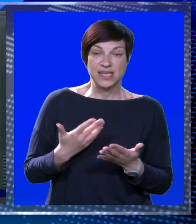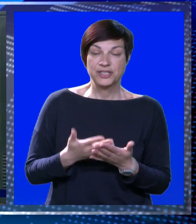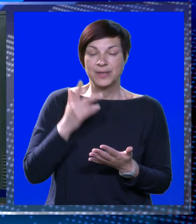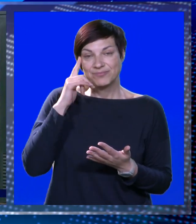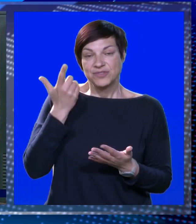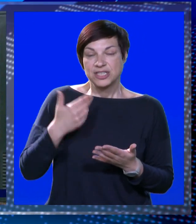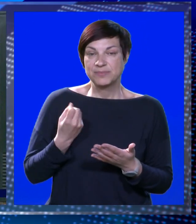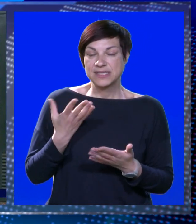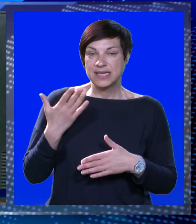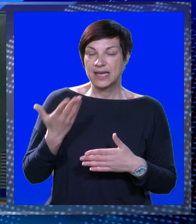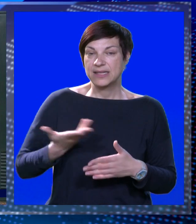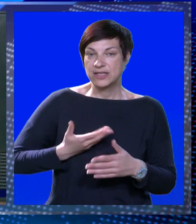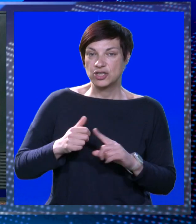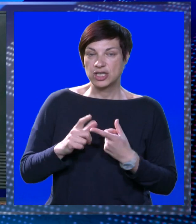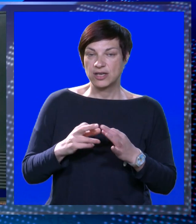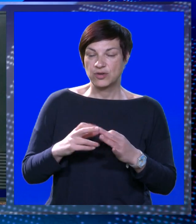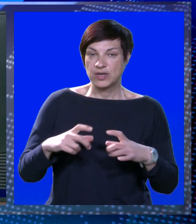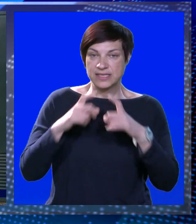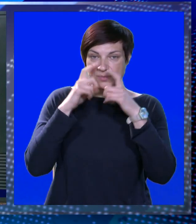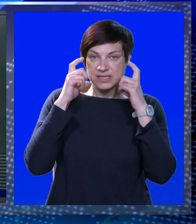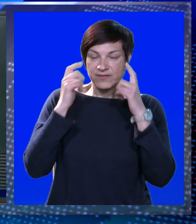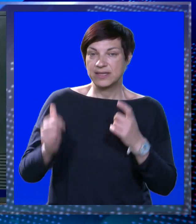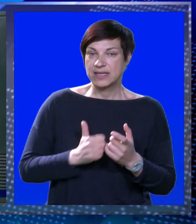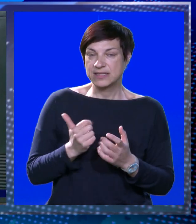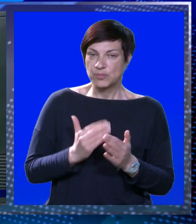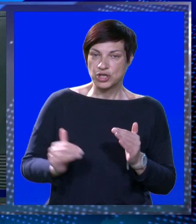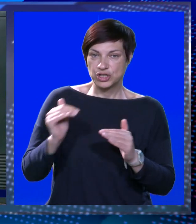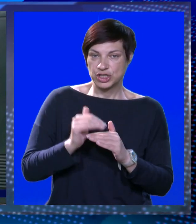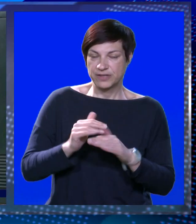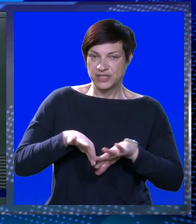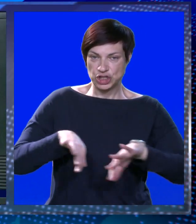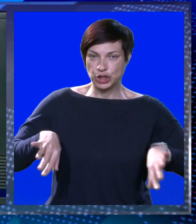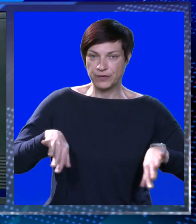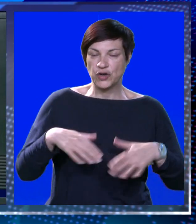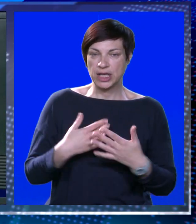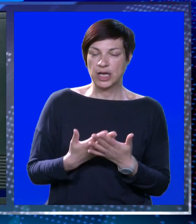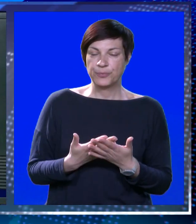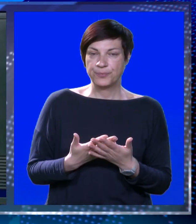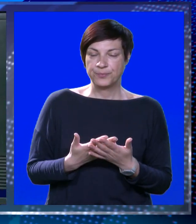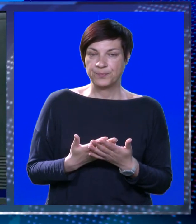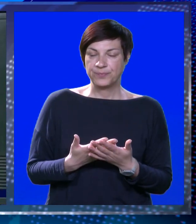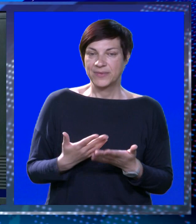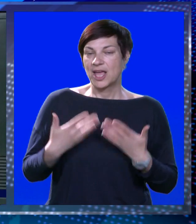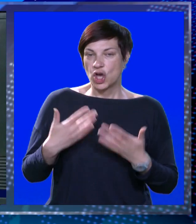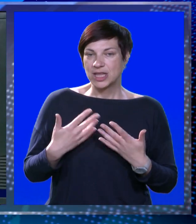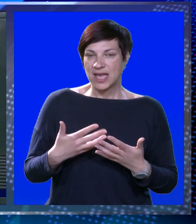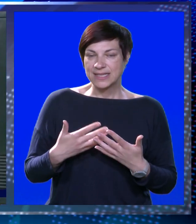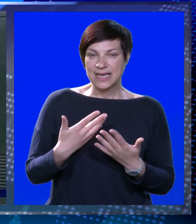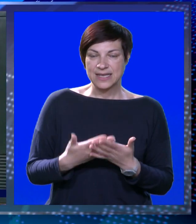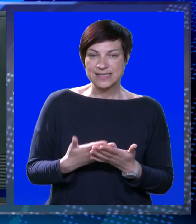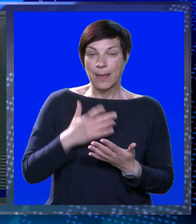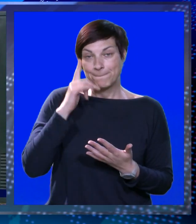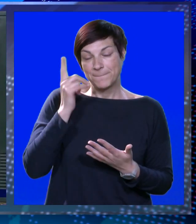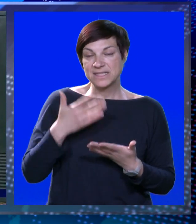nečim i čini mi se kad je došla korona i kad smo stavili te maske da onda još i više nas to otuđilo, tako da odahnila.